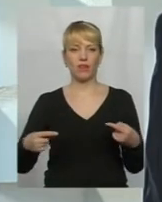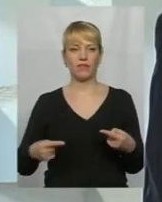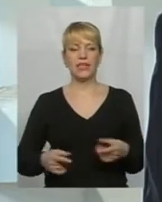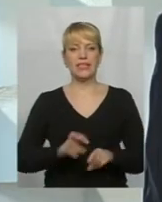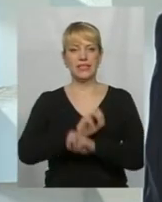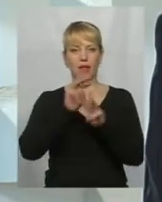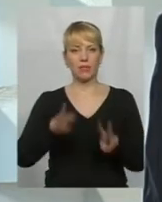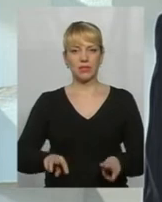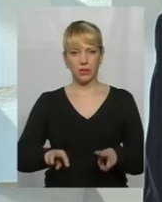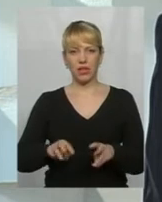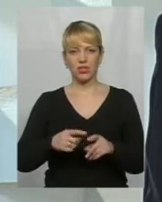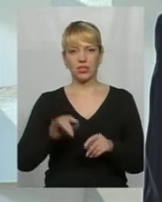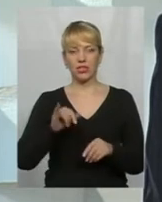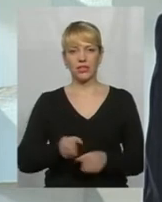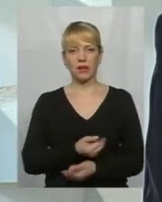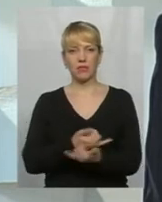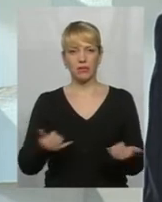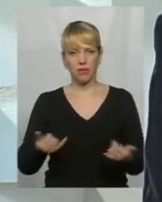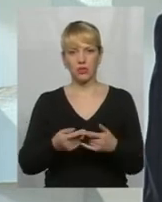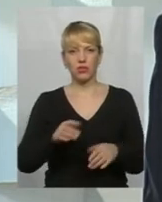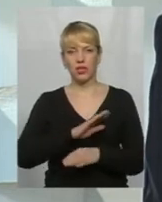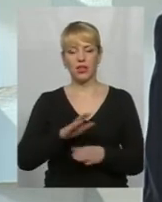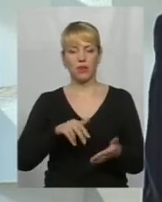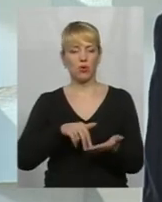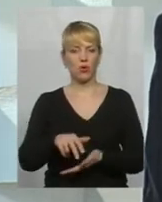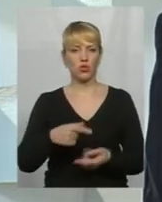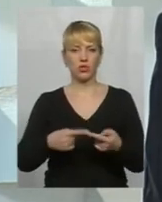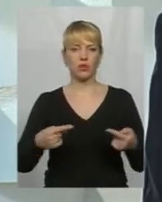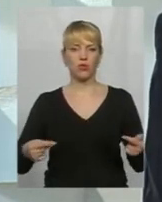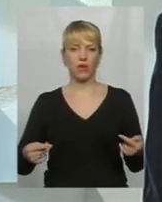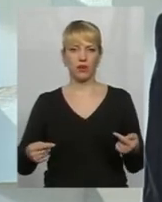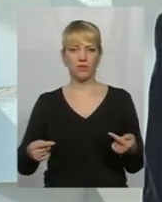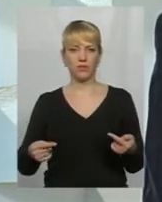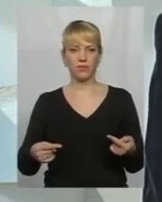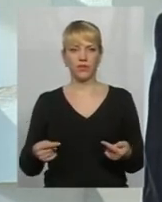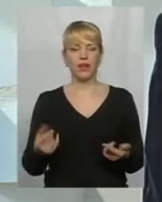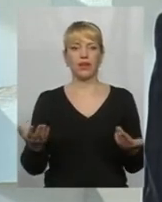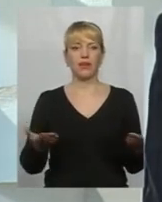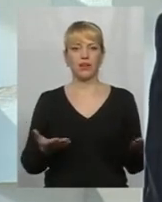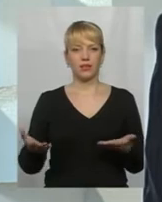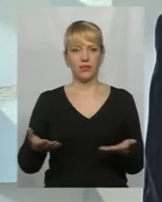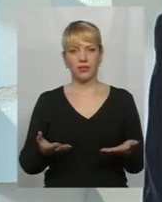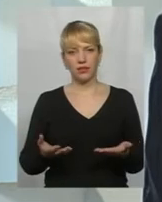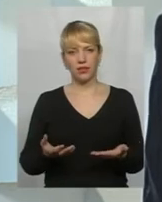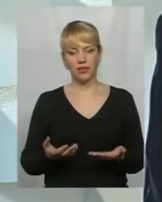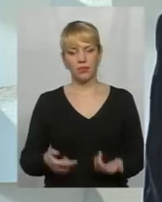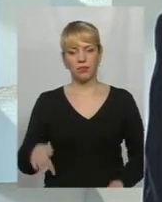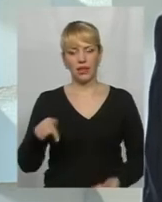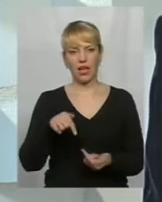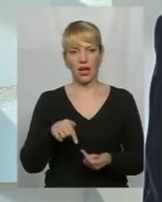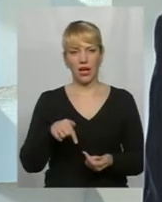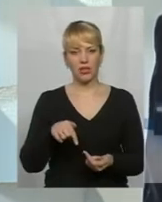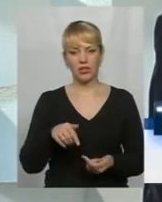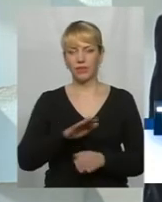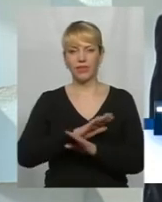забезпечити непроходження товарів, які не